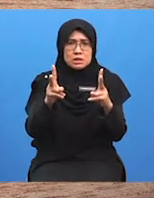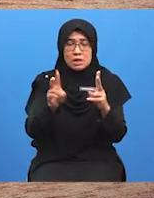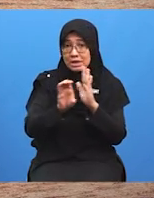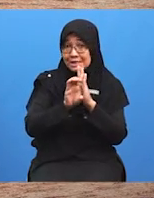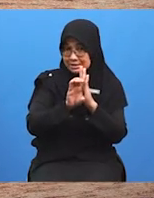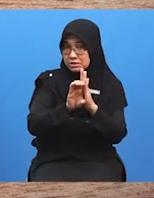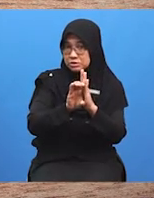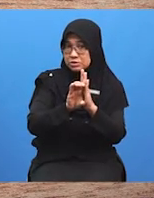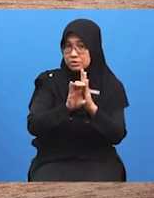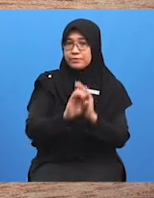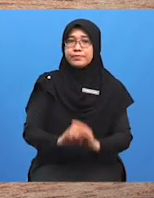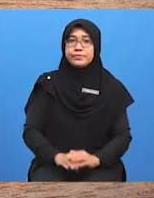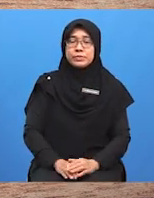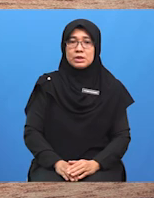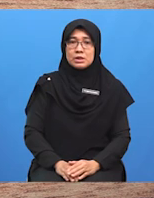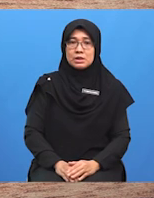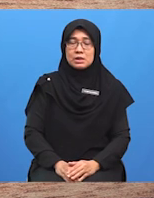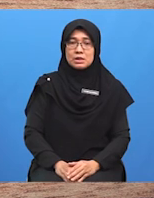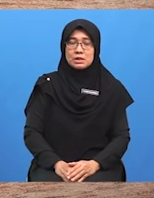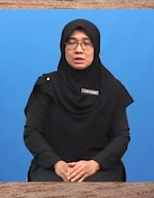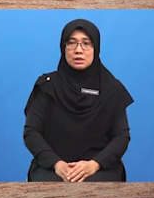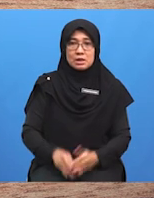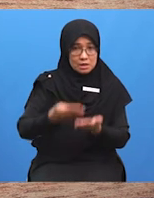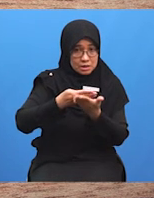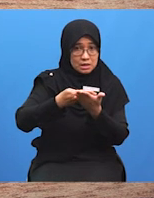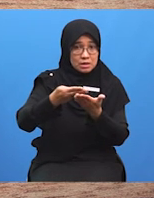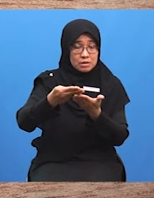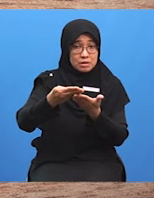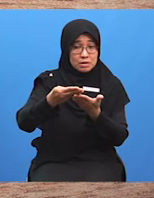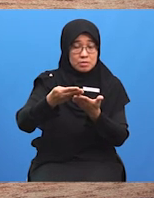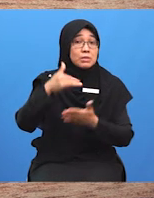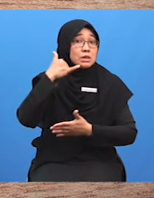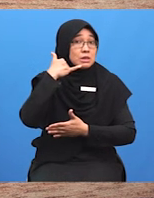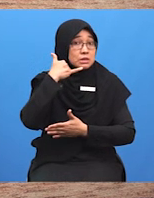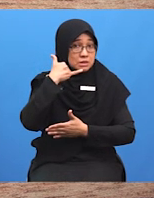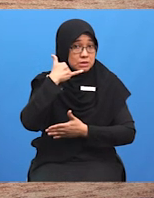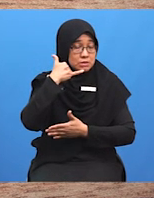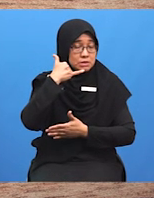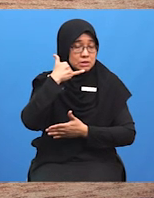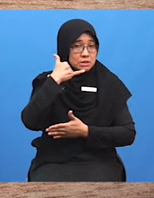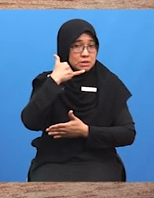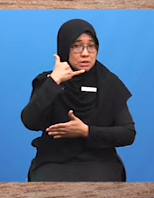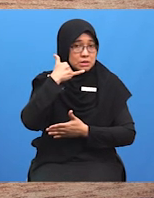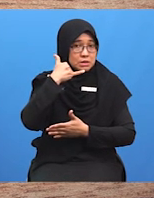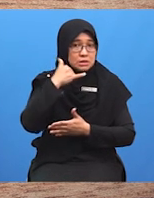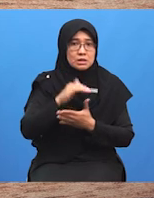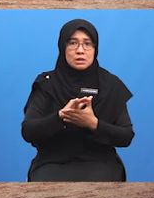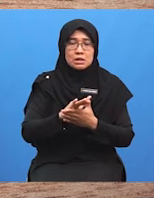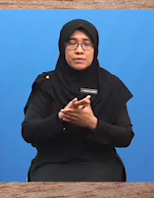dapat digambarkan seperti berikut Dalam urusan pembelian telefon bimbit